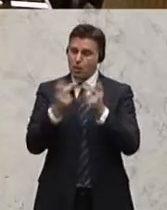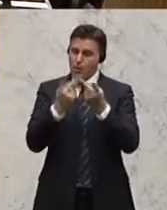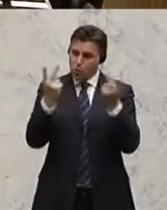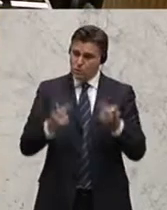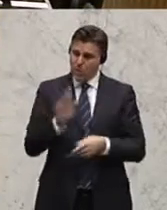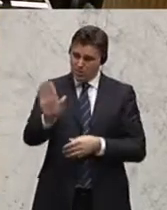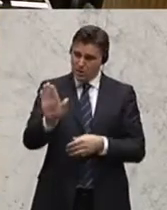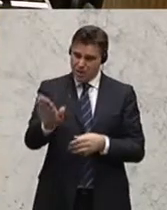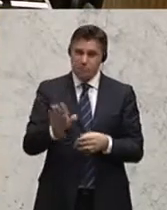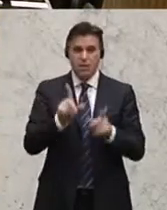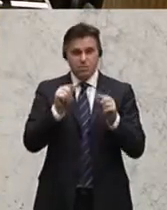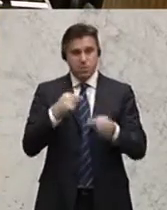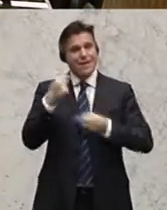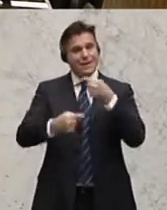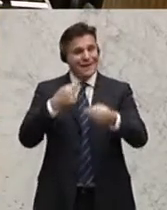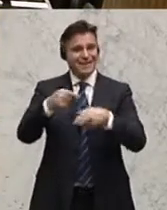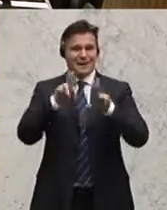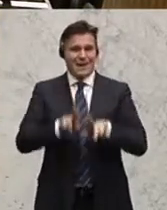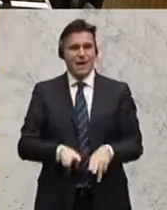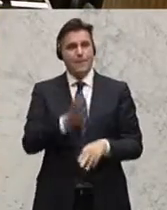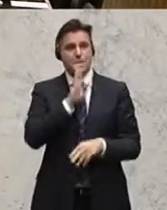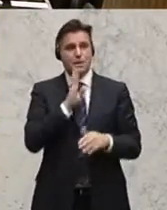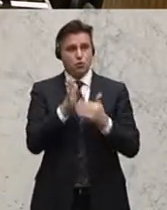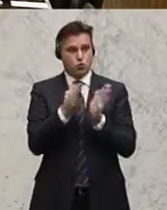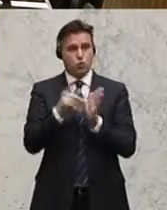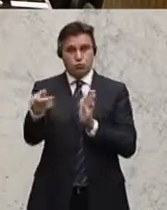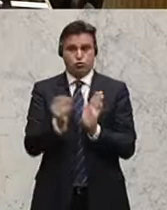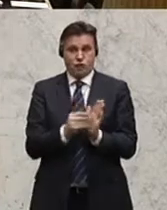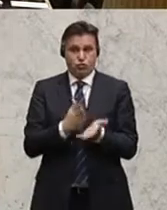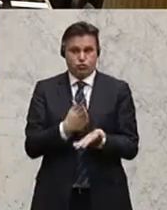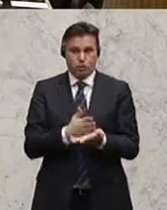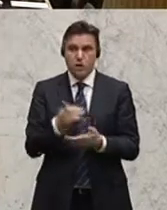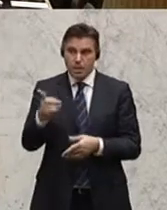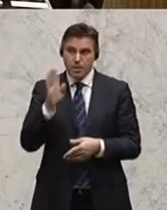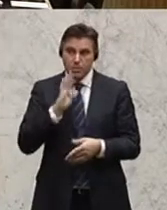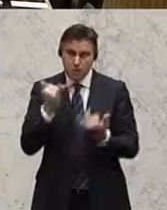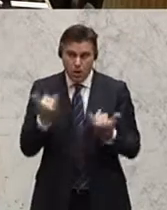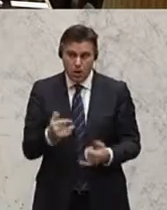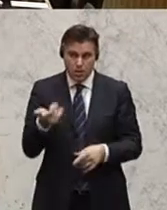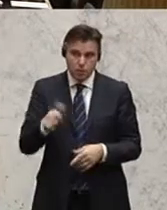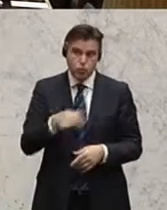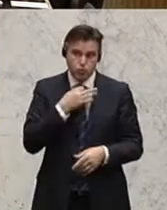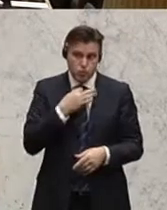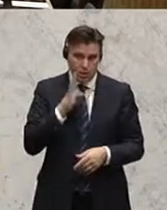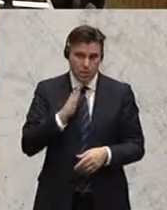darauf fußt, generationengerechte Pensionssysteme zu schaffen. Bitte stimmen Sie dem heute zu.